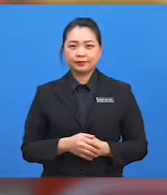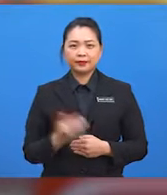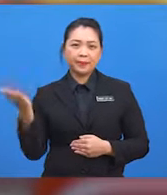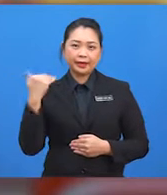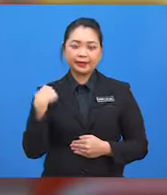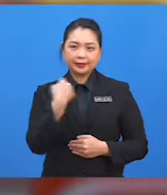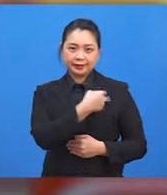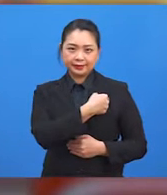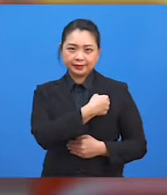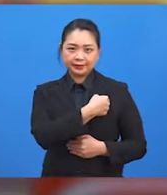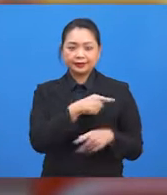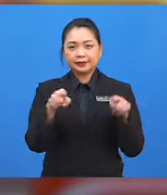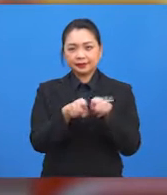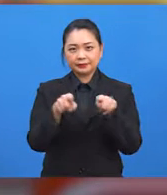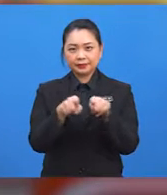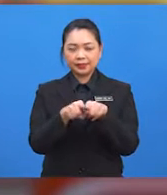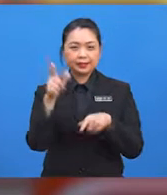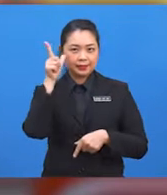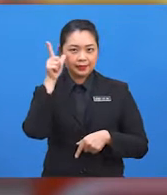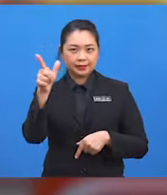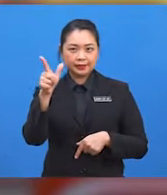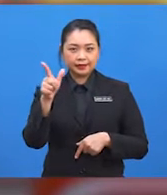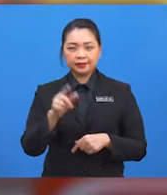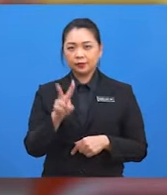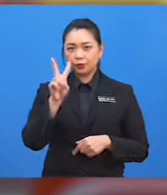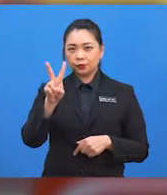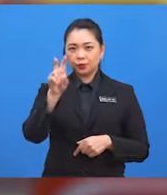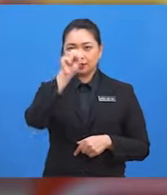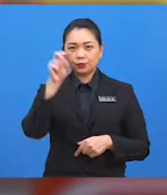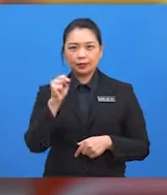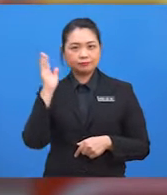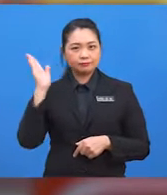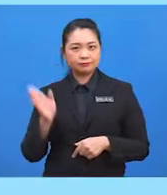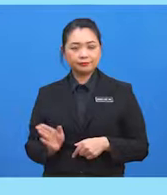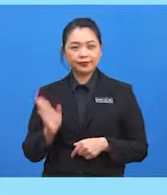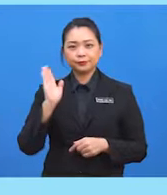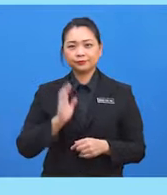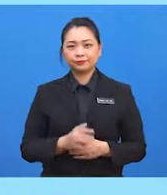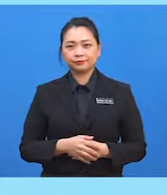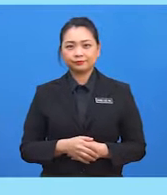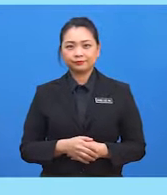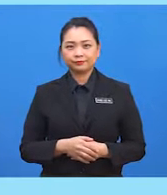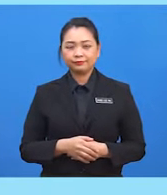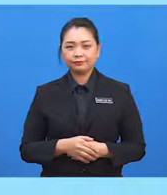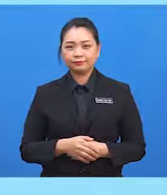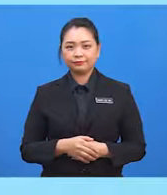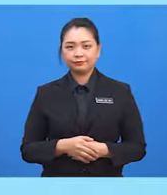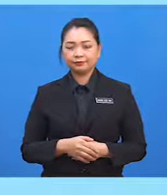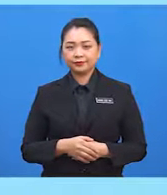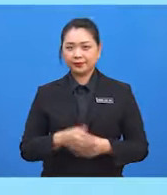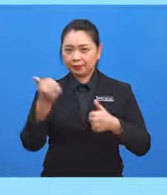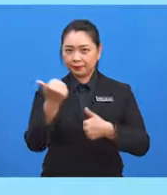Marilah kita sama-sama melihat dua soalan berikut. Soalan pertama,